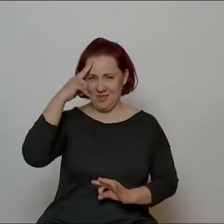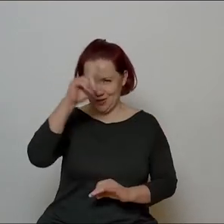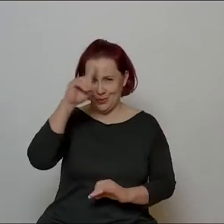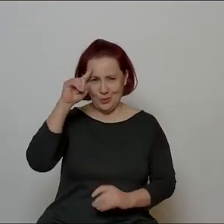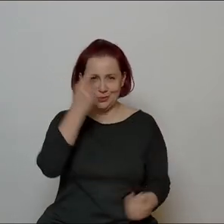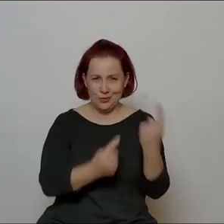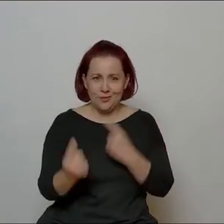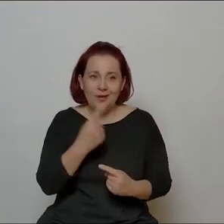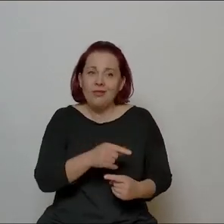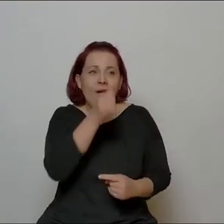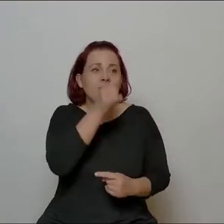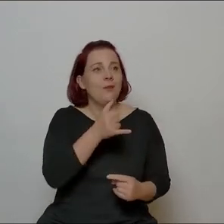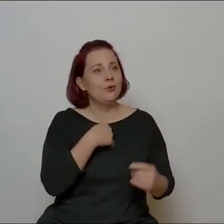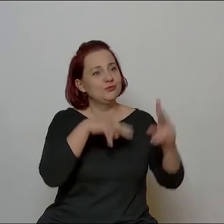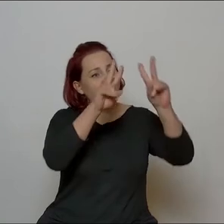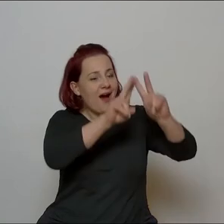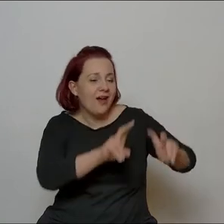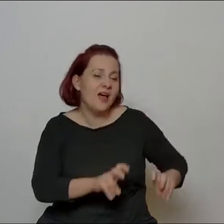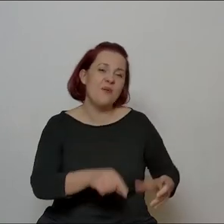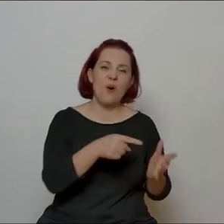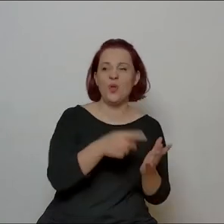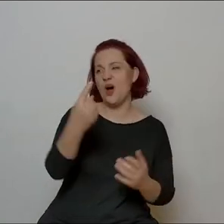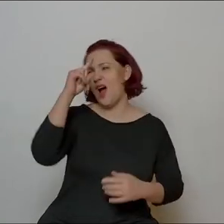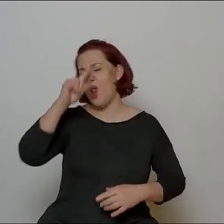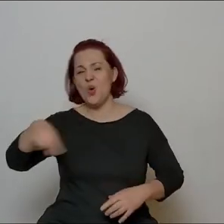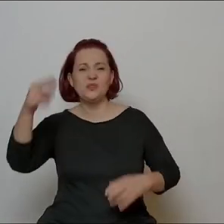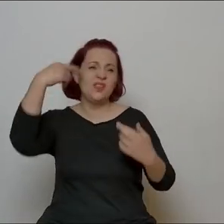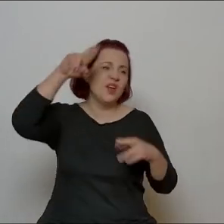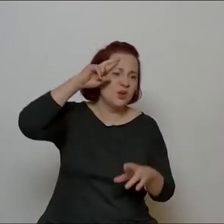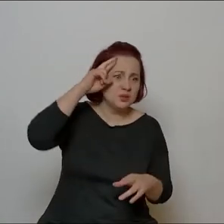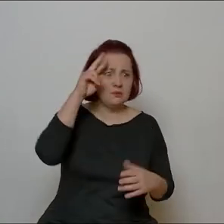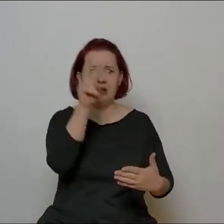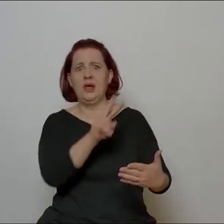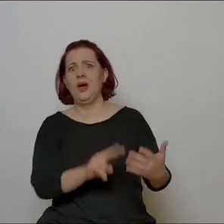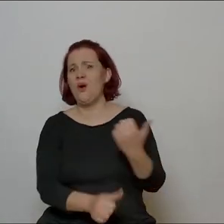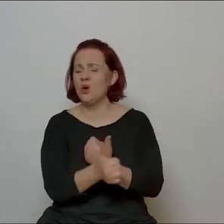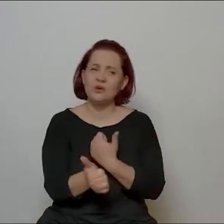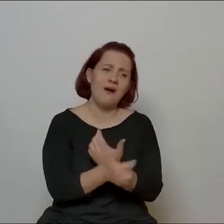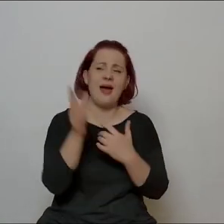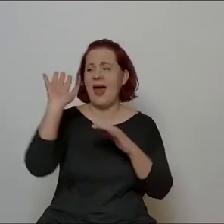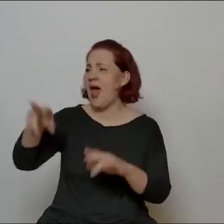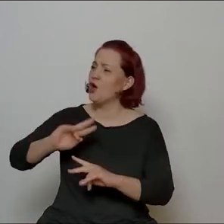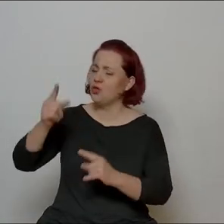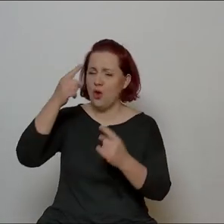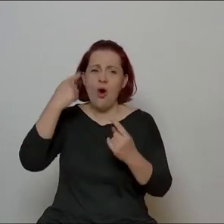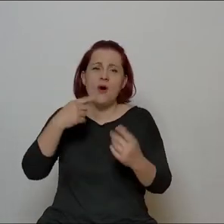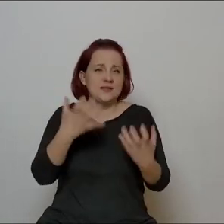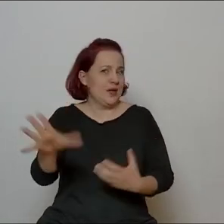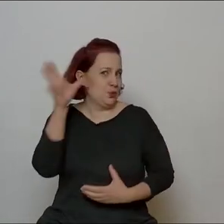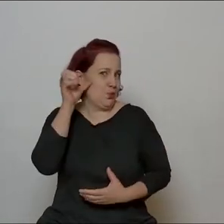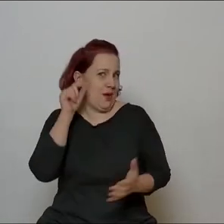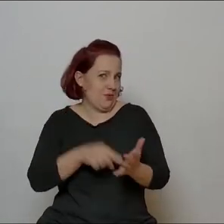za to się nie można zabierać, bo to jest niezrozumiałe, nieczytelne, trudne. Nikt nie podejmie wysiłku, żeby tego posłuchać.